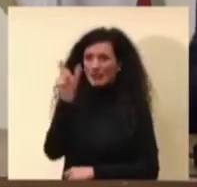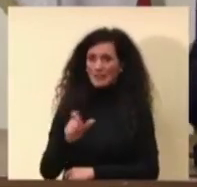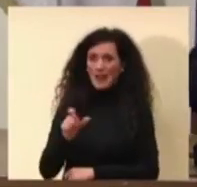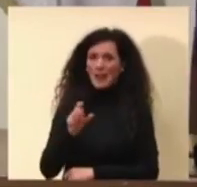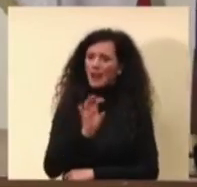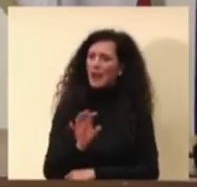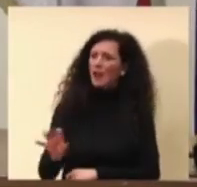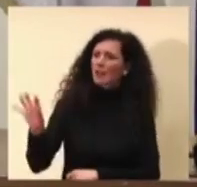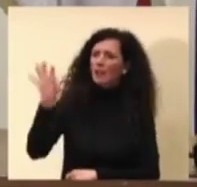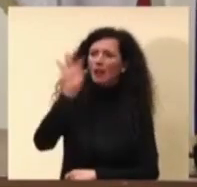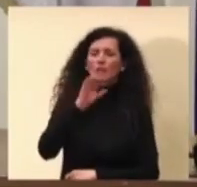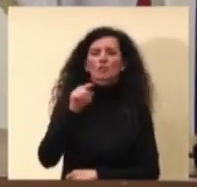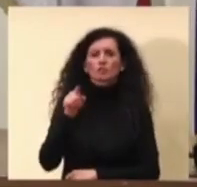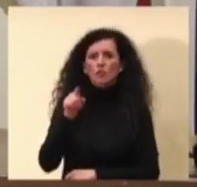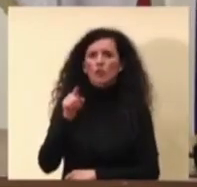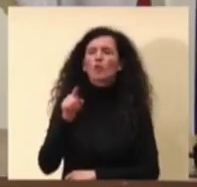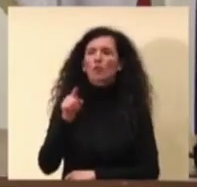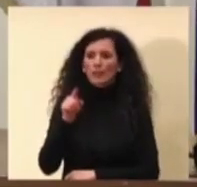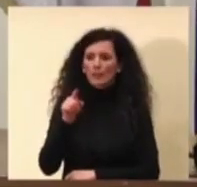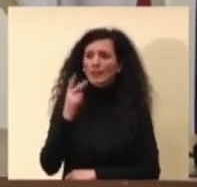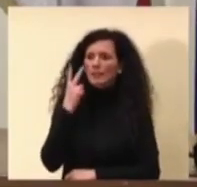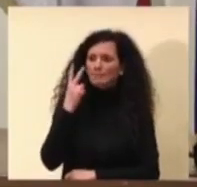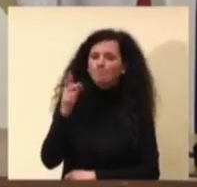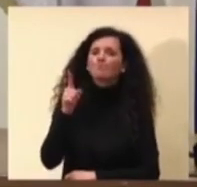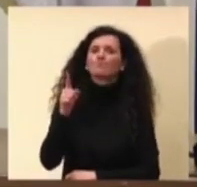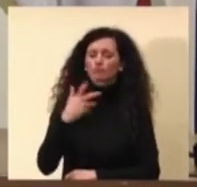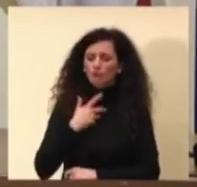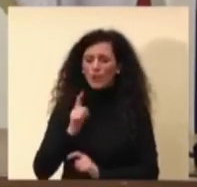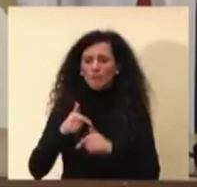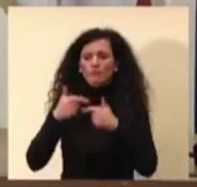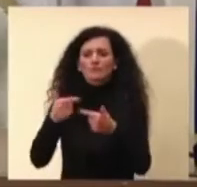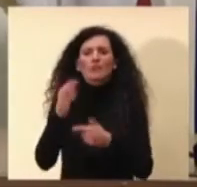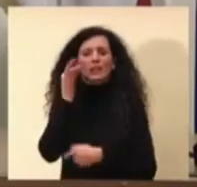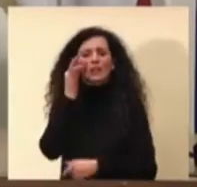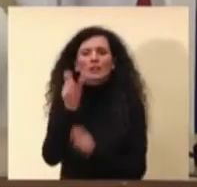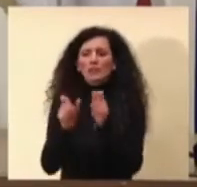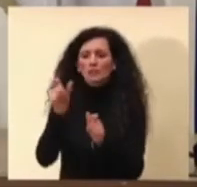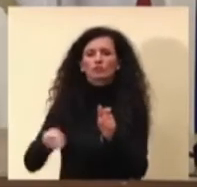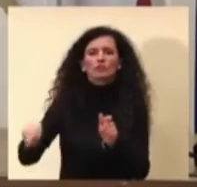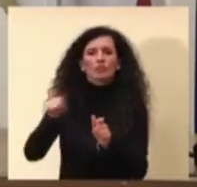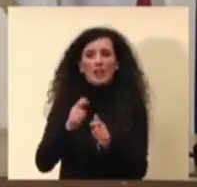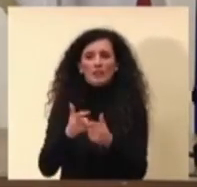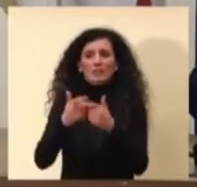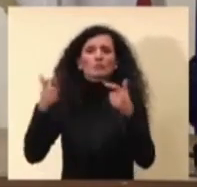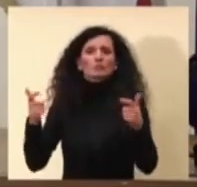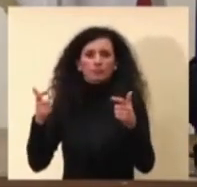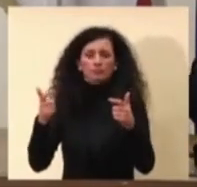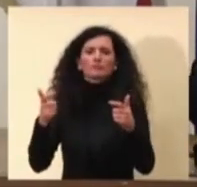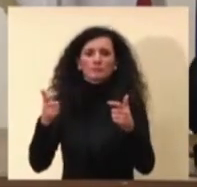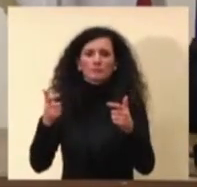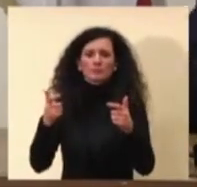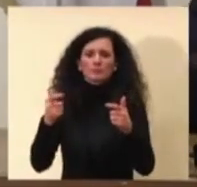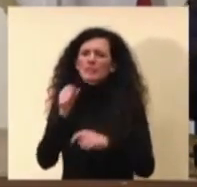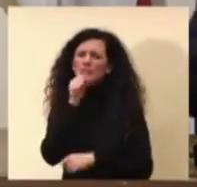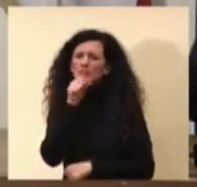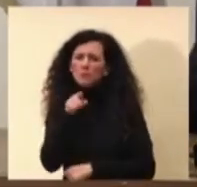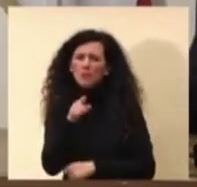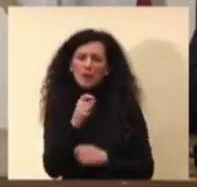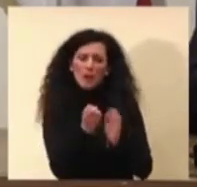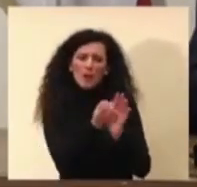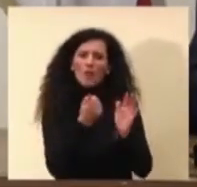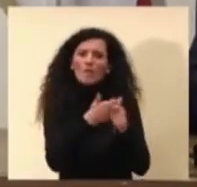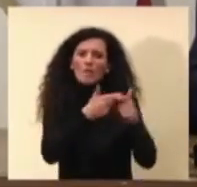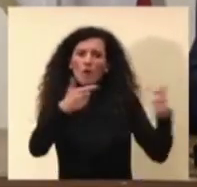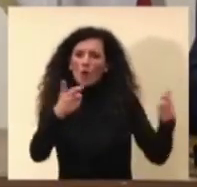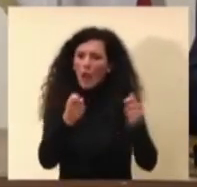vediamo degli incrementi di incidenza come se ci fossero diversi focolai all'interno